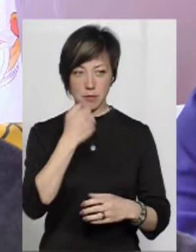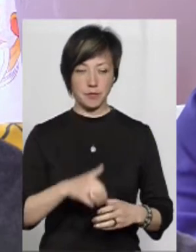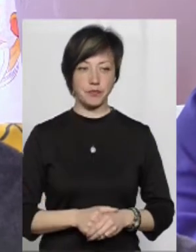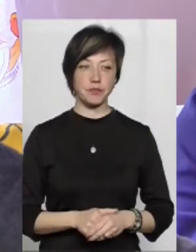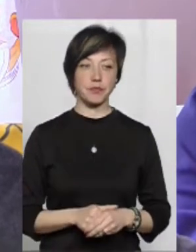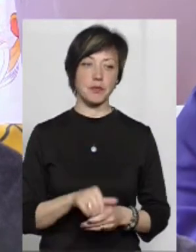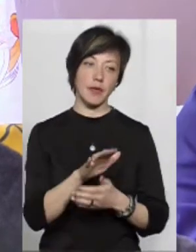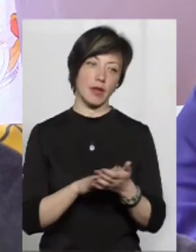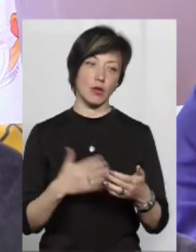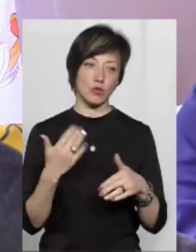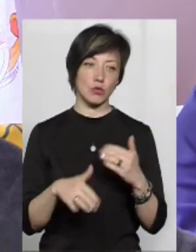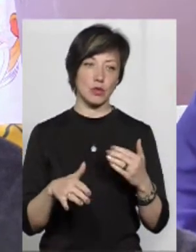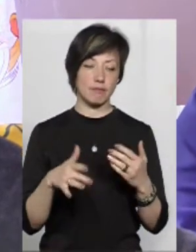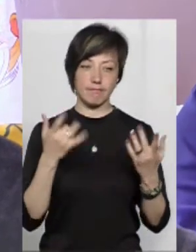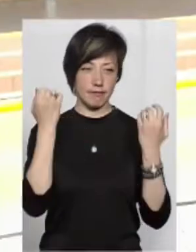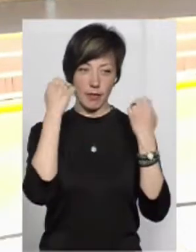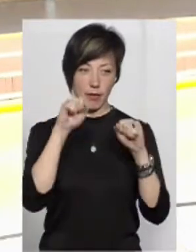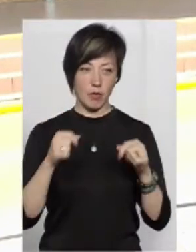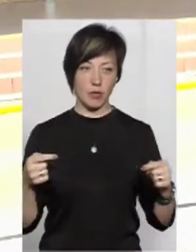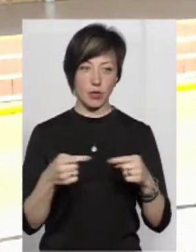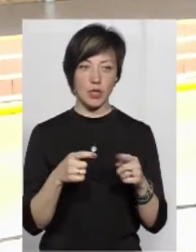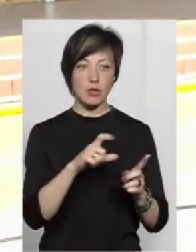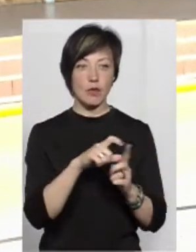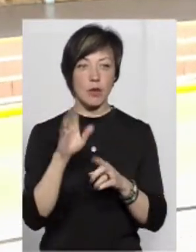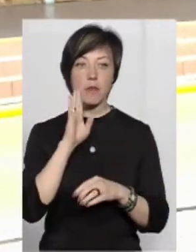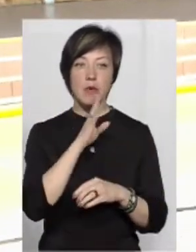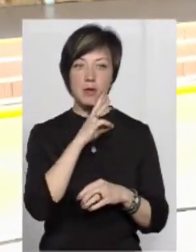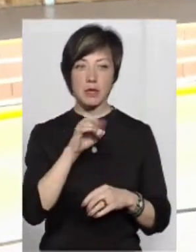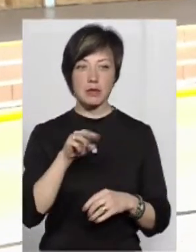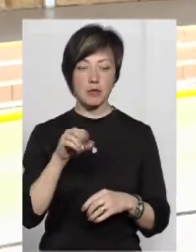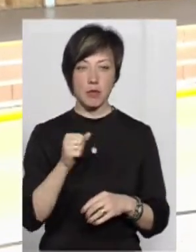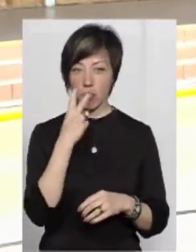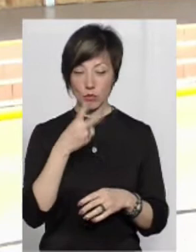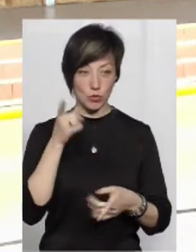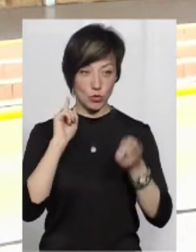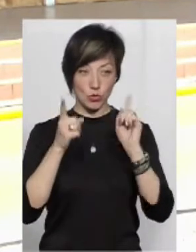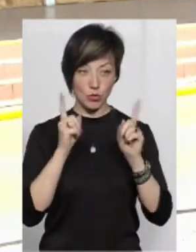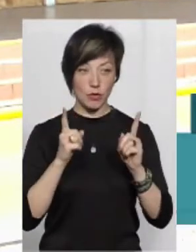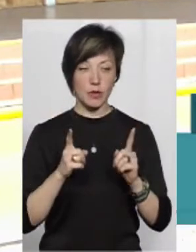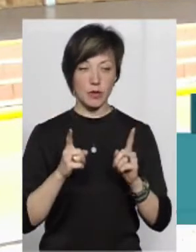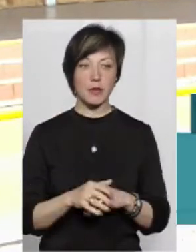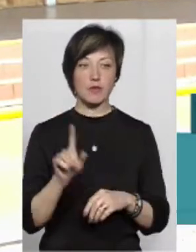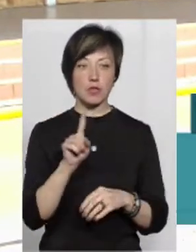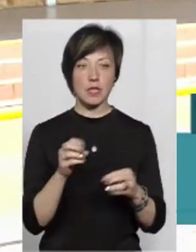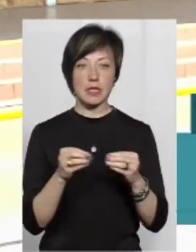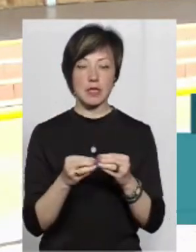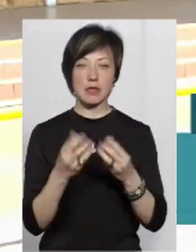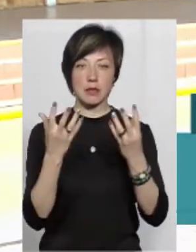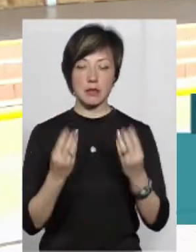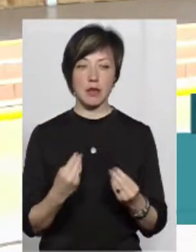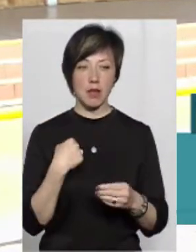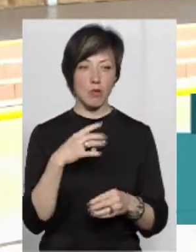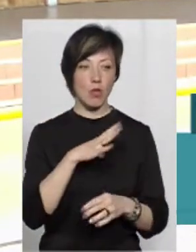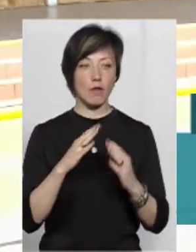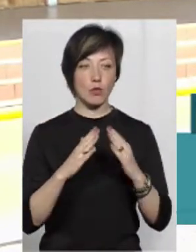Ну, і далі я вже пам'ятаю толку. За словами матері Максима, побачене шокувало її. В час десять я була